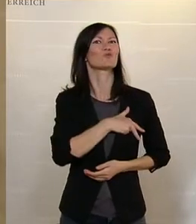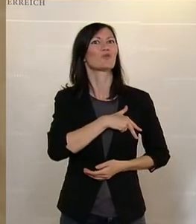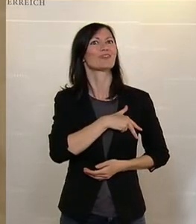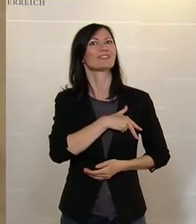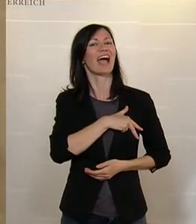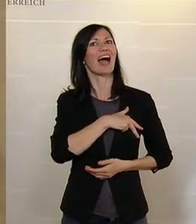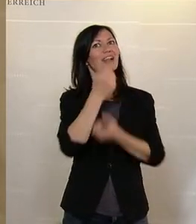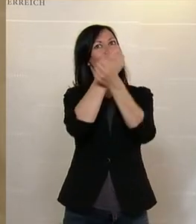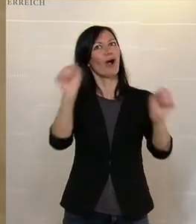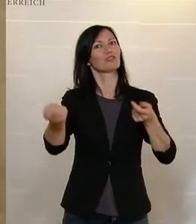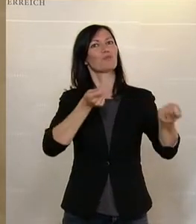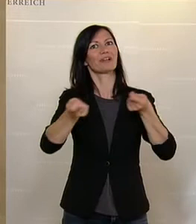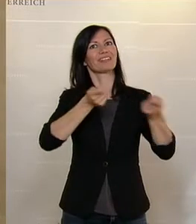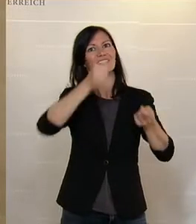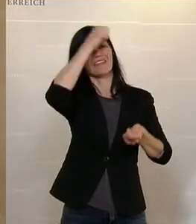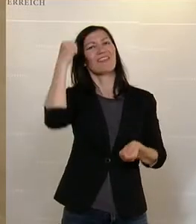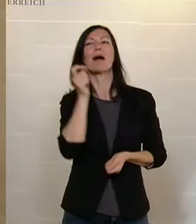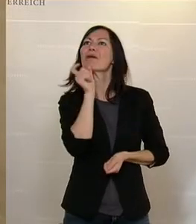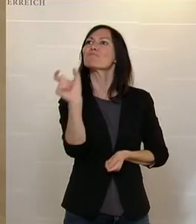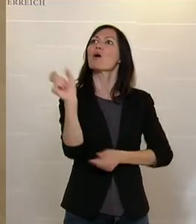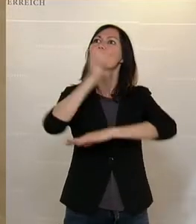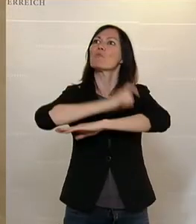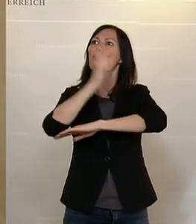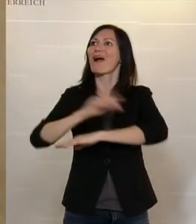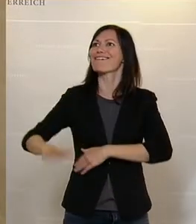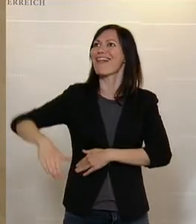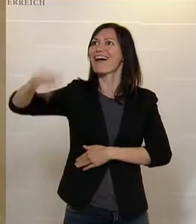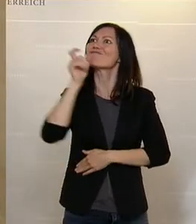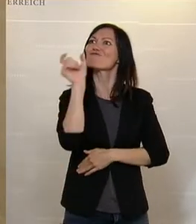mit burgenländischem Ursprung fallen.